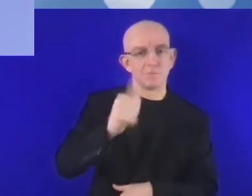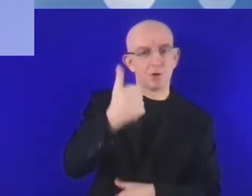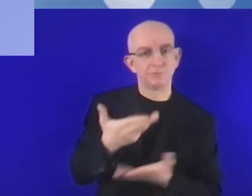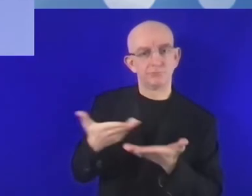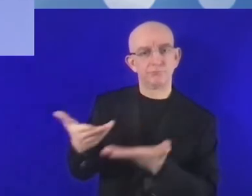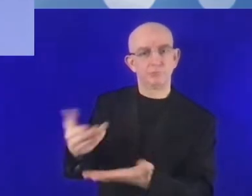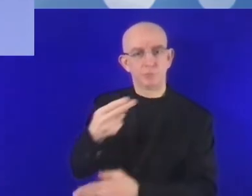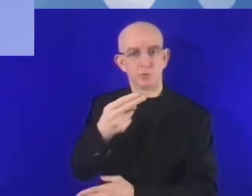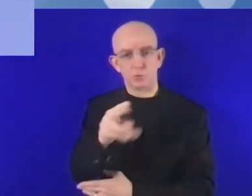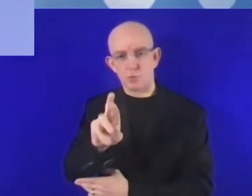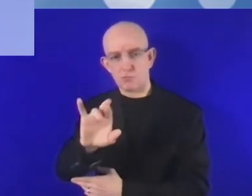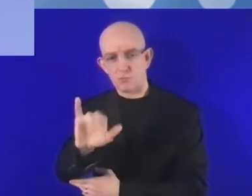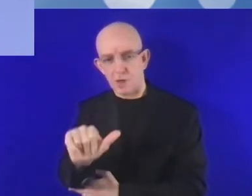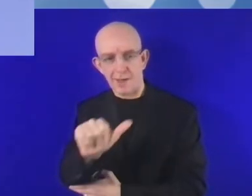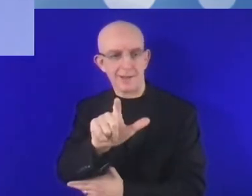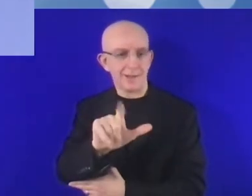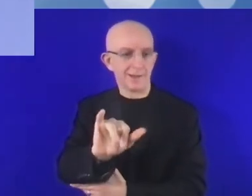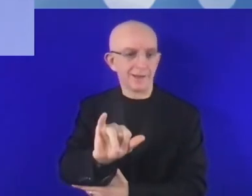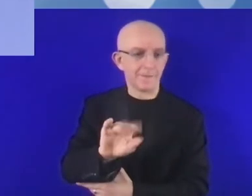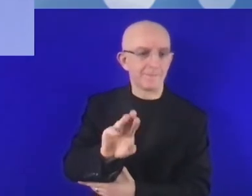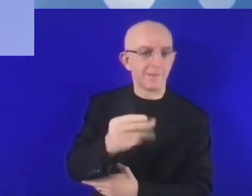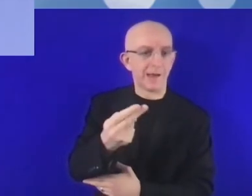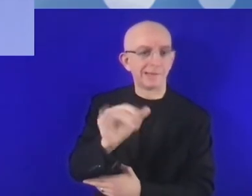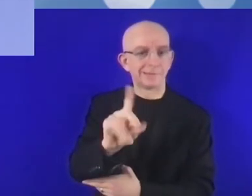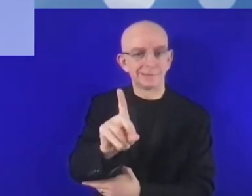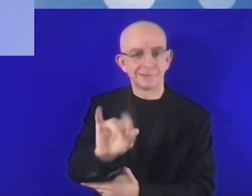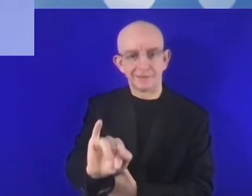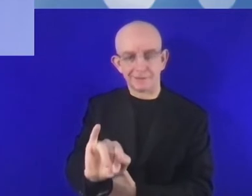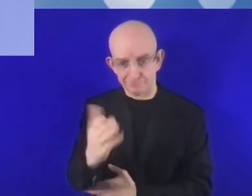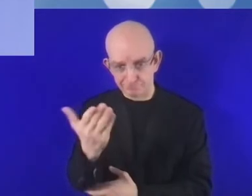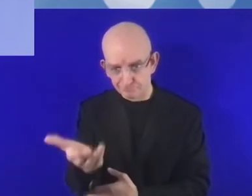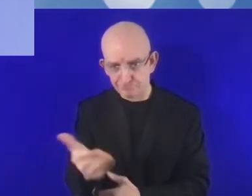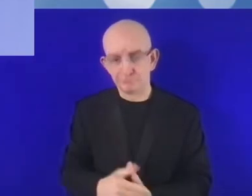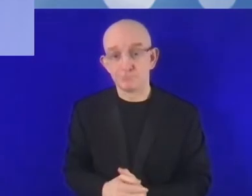Raz jeszcze bardzo dziękuję, panie przewodniczący.